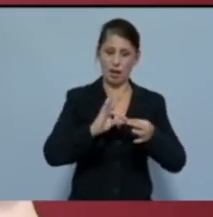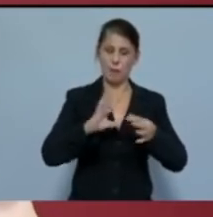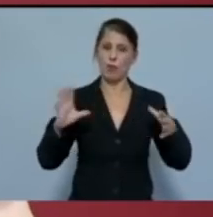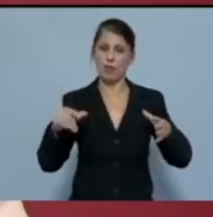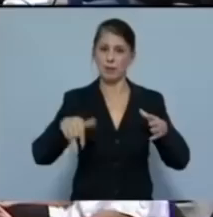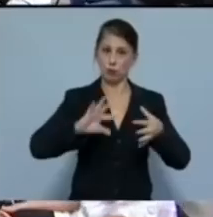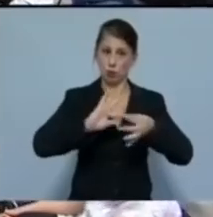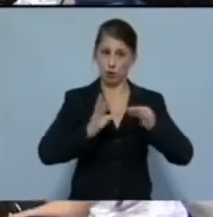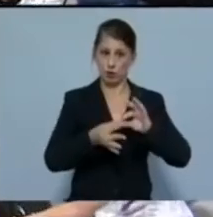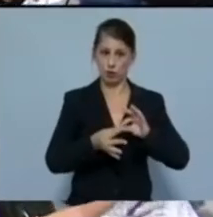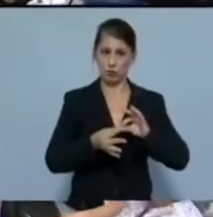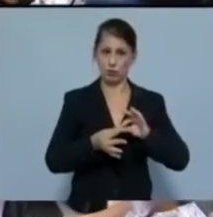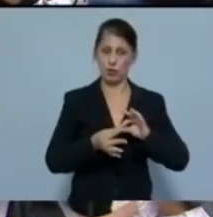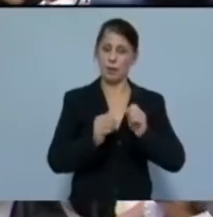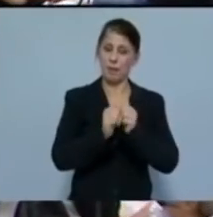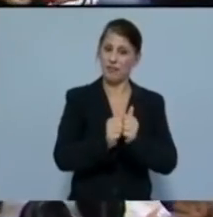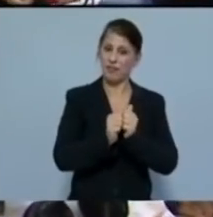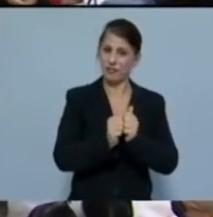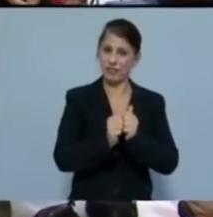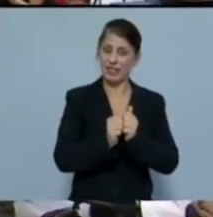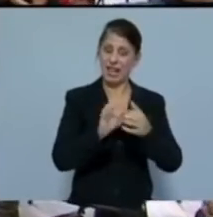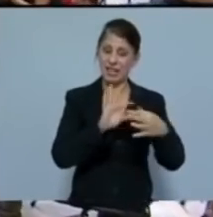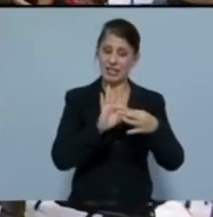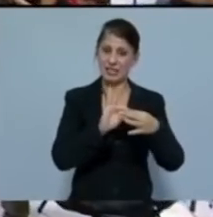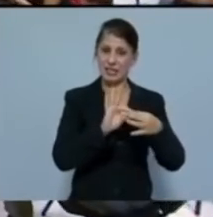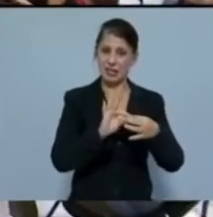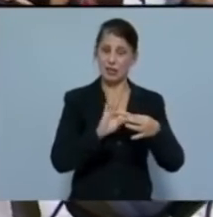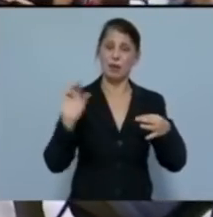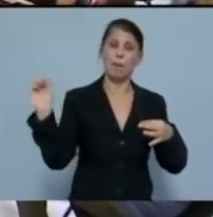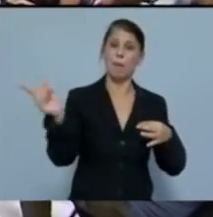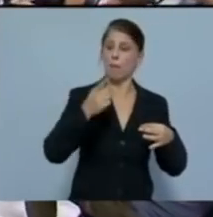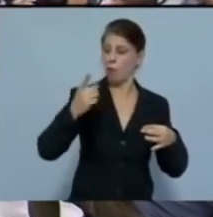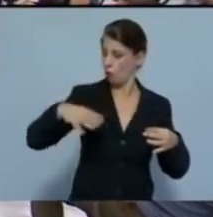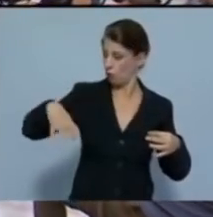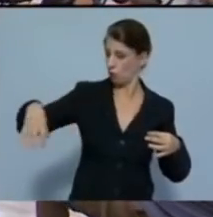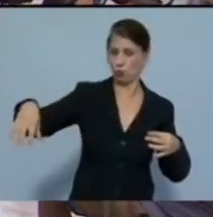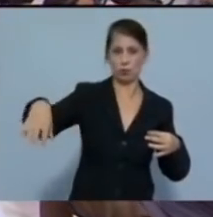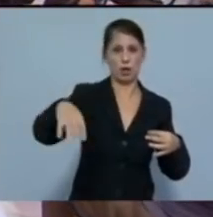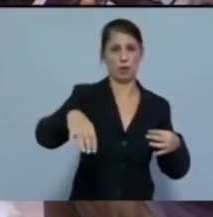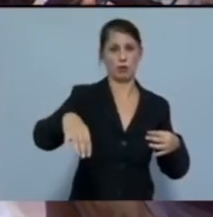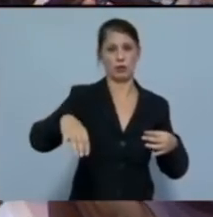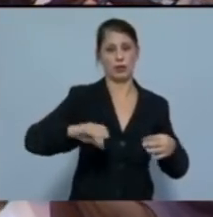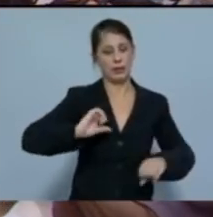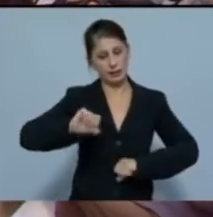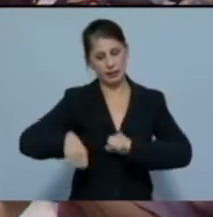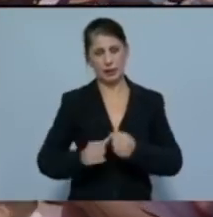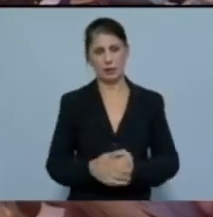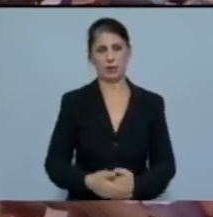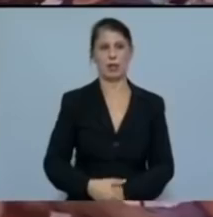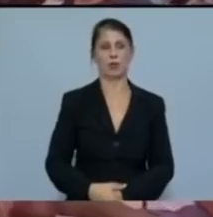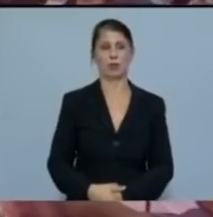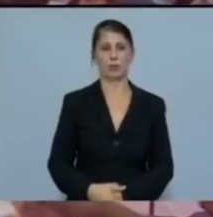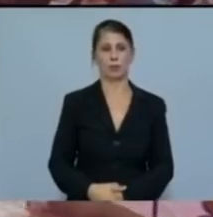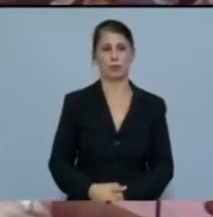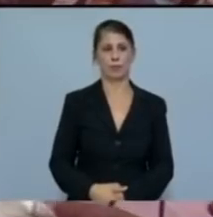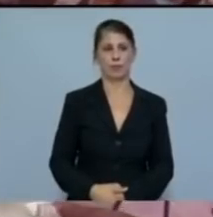οργανισμούς, με φιλία και συνεργασία με όλους τους γειτονικούς λαούς και τα κινήματά τους. Για το